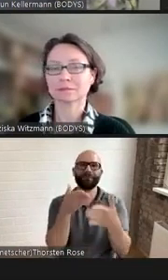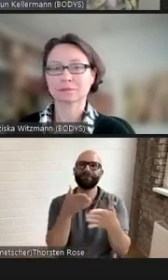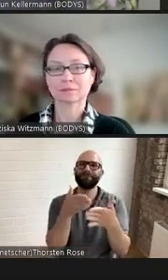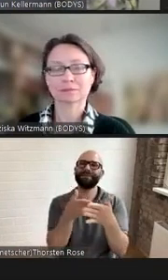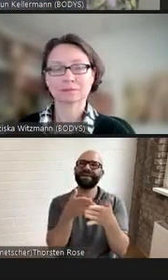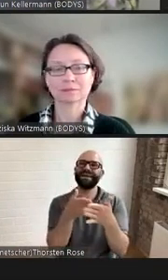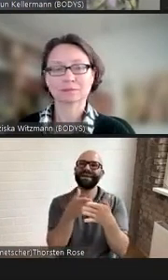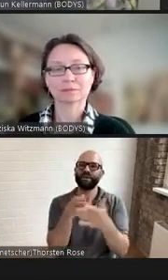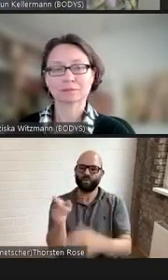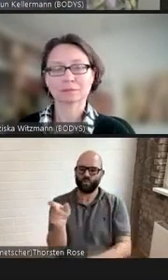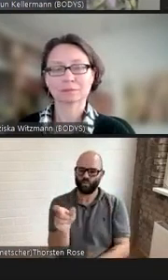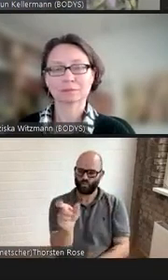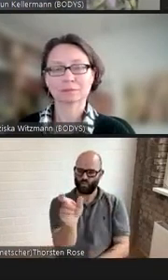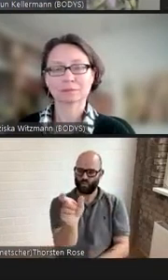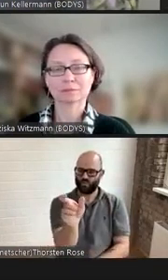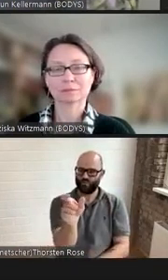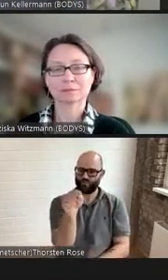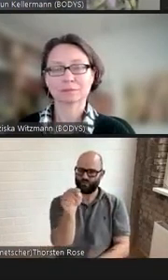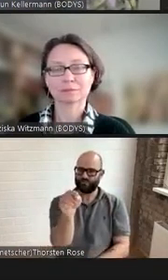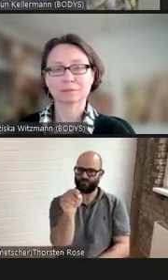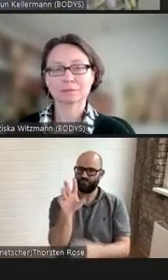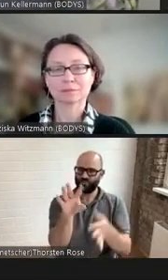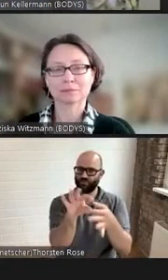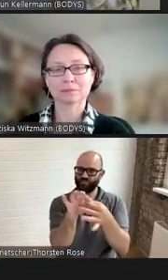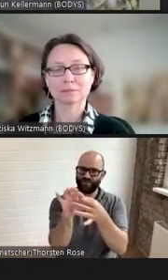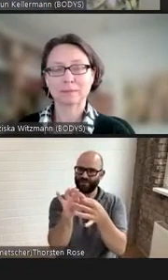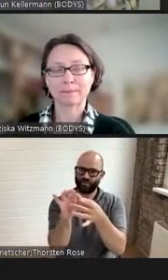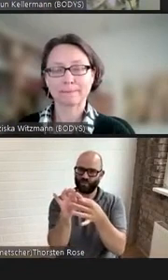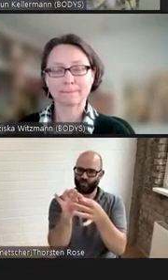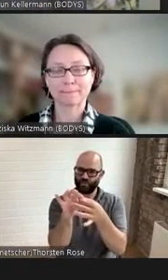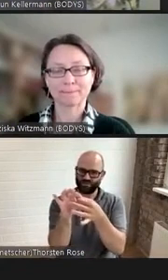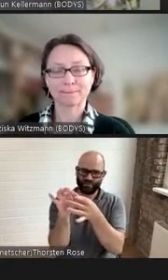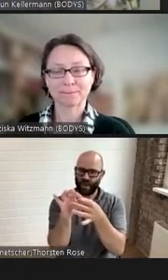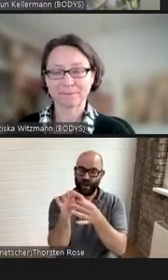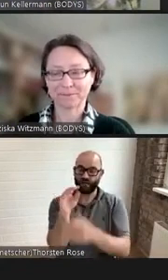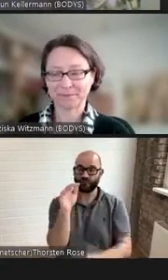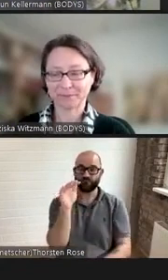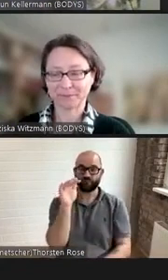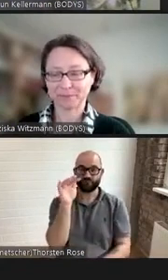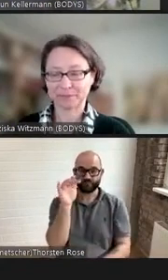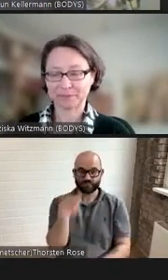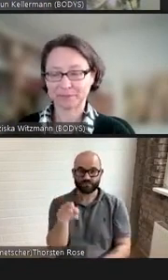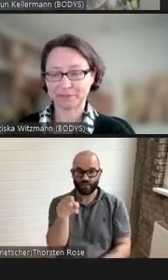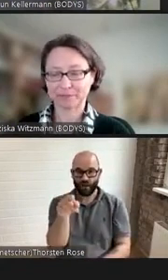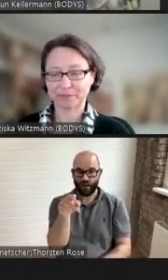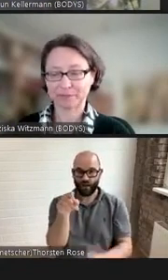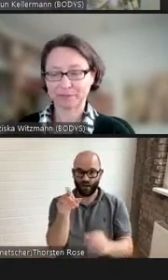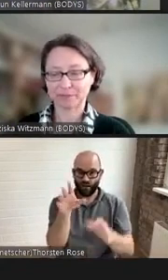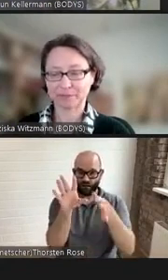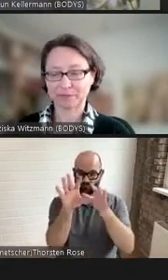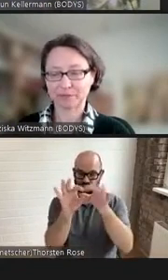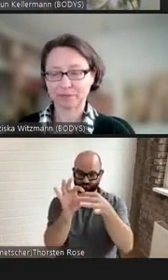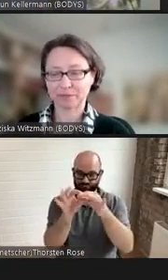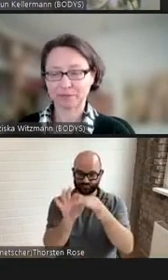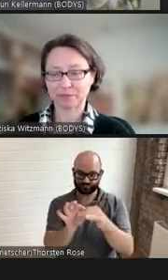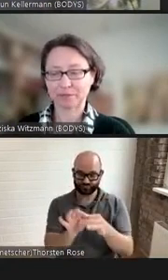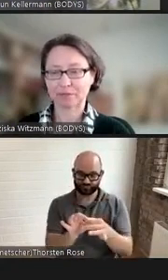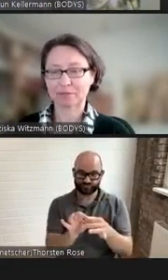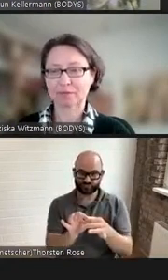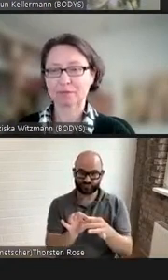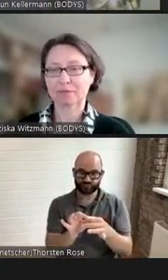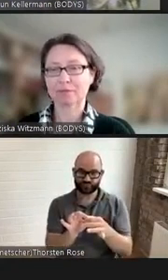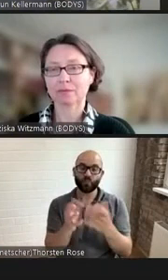komplexen Zusammenhänge Behinderung hineingestellt wird können wir